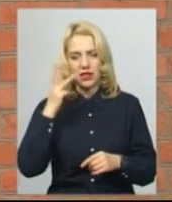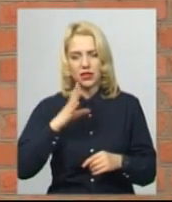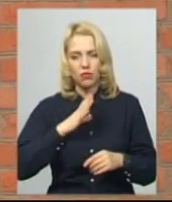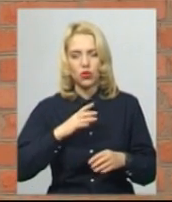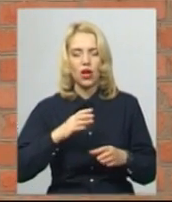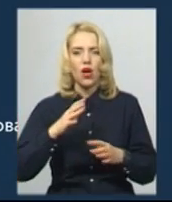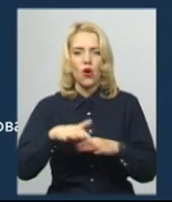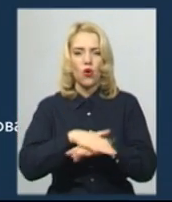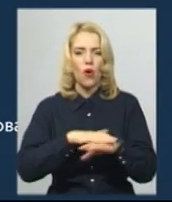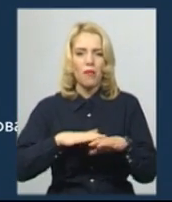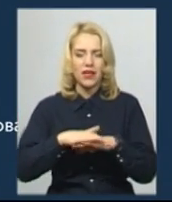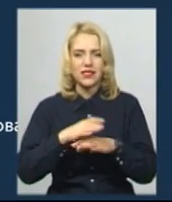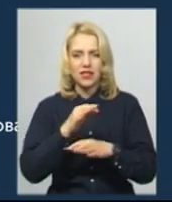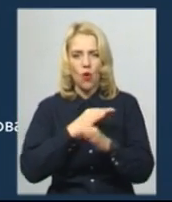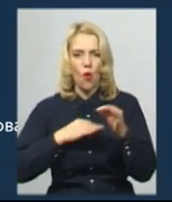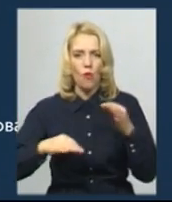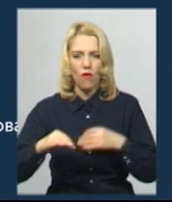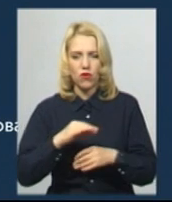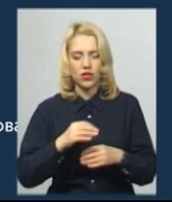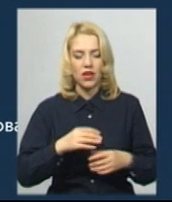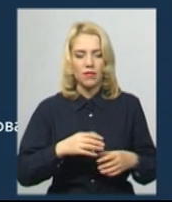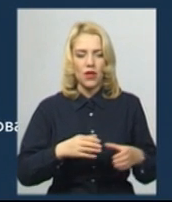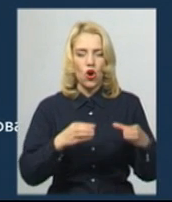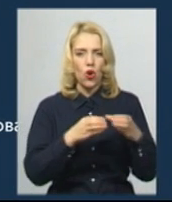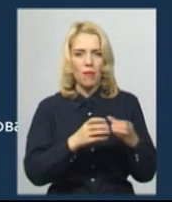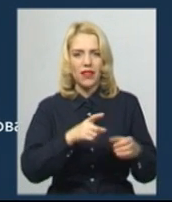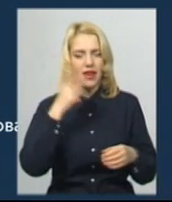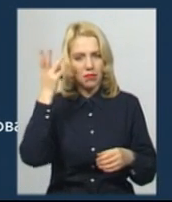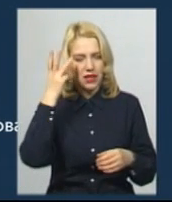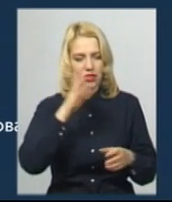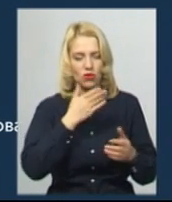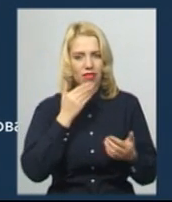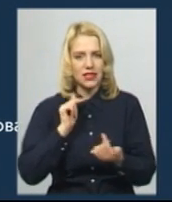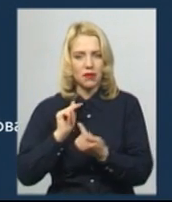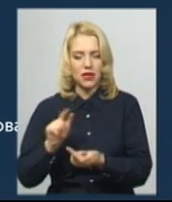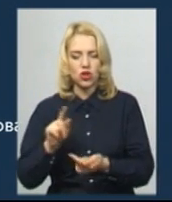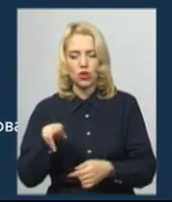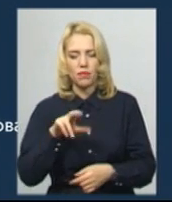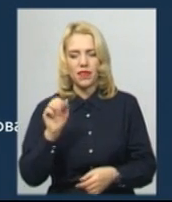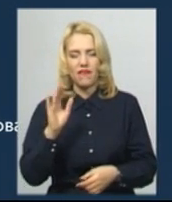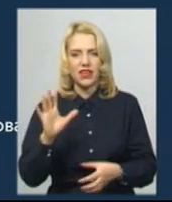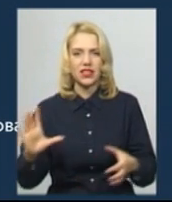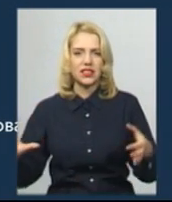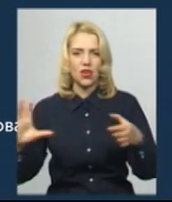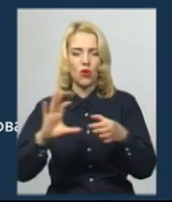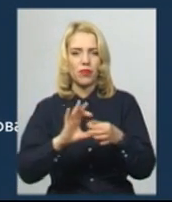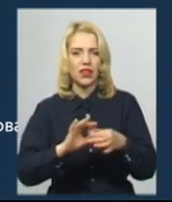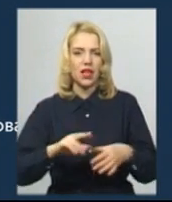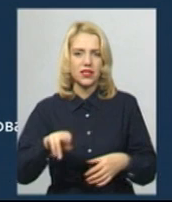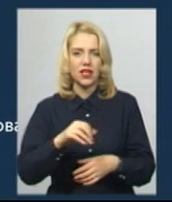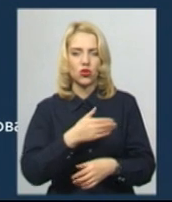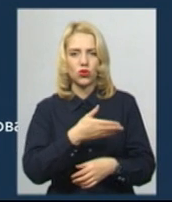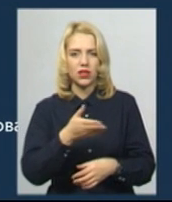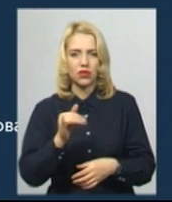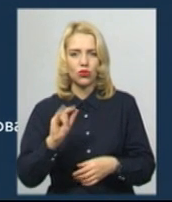громадські обговорення. Громада міста Хмельницького не заперечує, щоб Давидковці об'єдналися до них. Тому